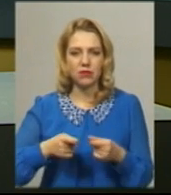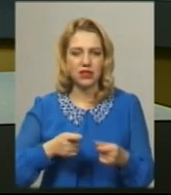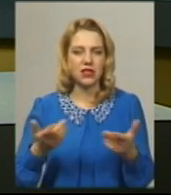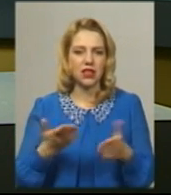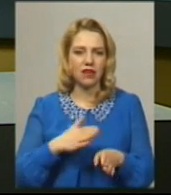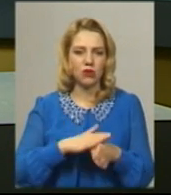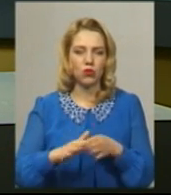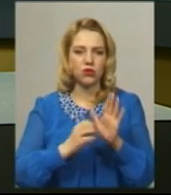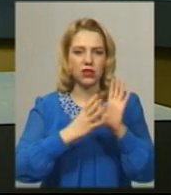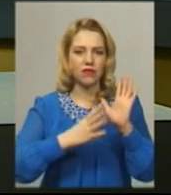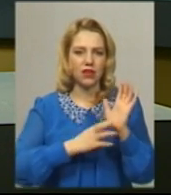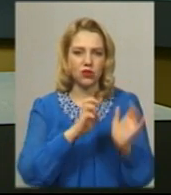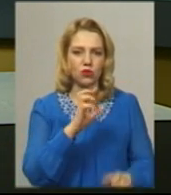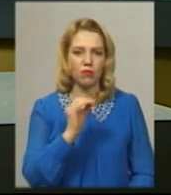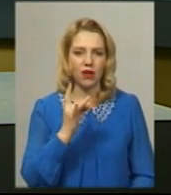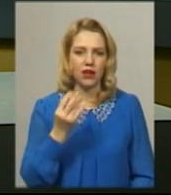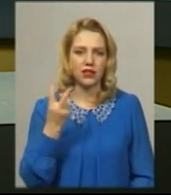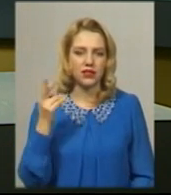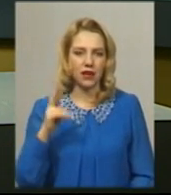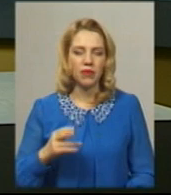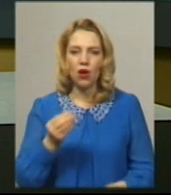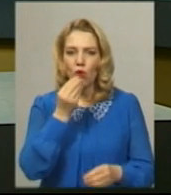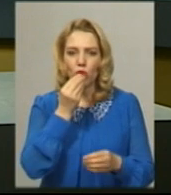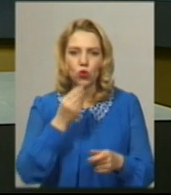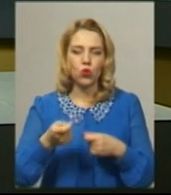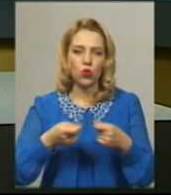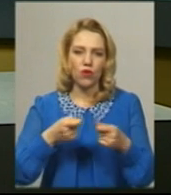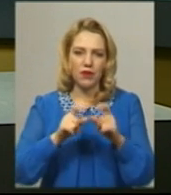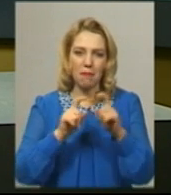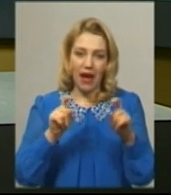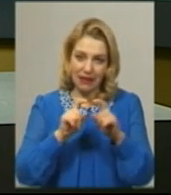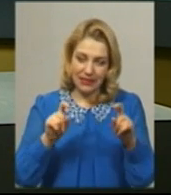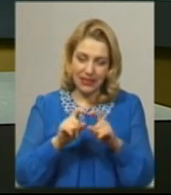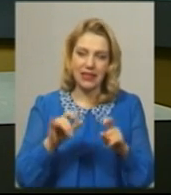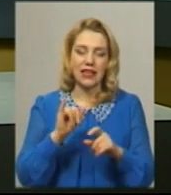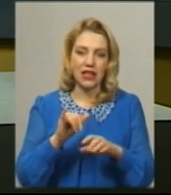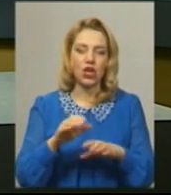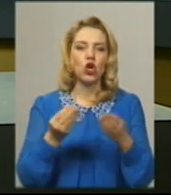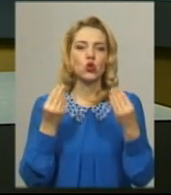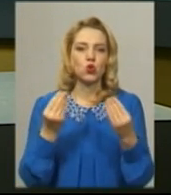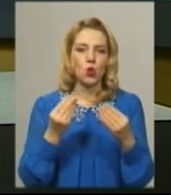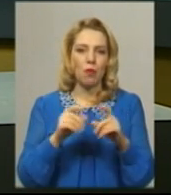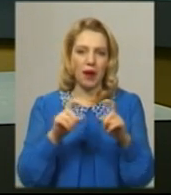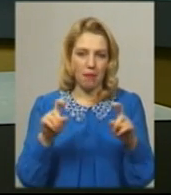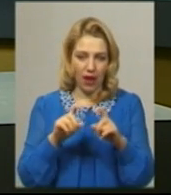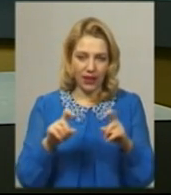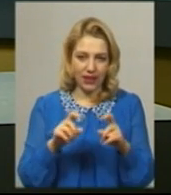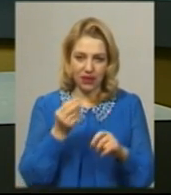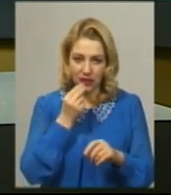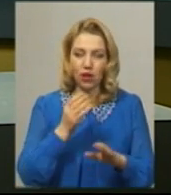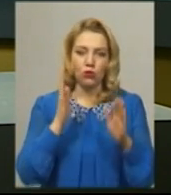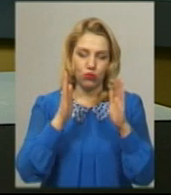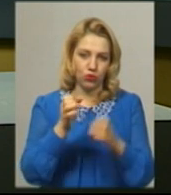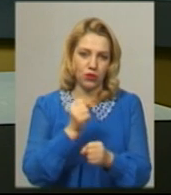яке відбулося 19 березня. Продуктові магазини та супермаркети працюватимуть, каже голова облдержадміністрації Дмитро